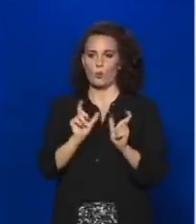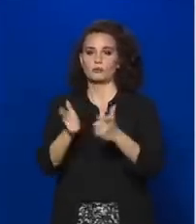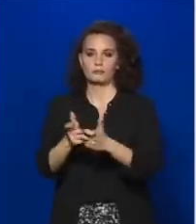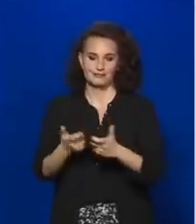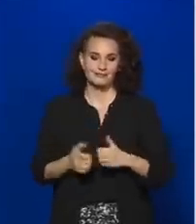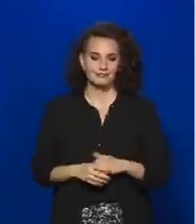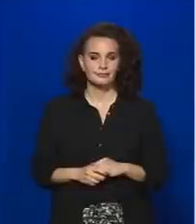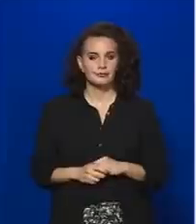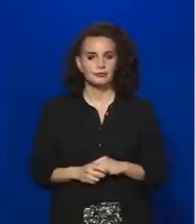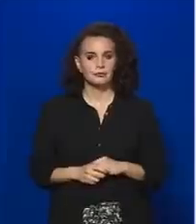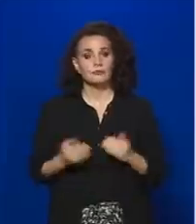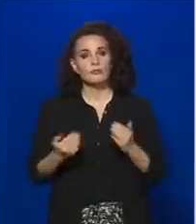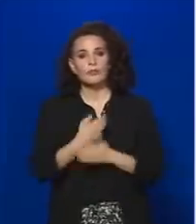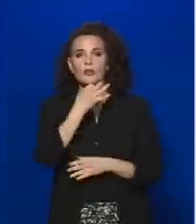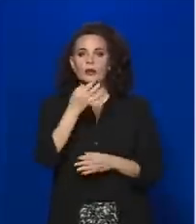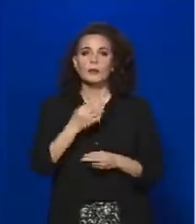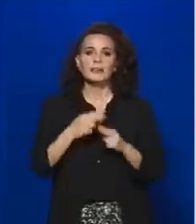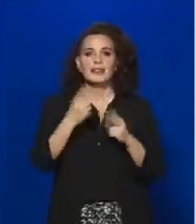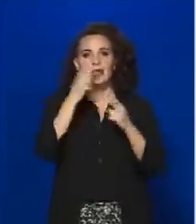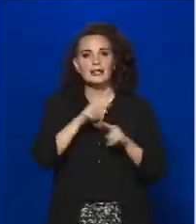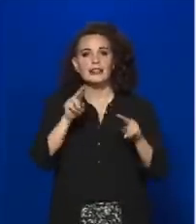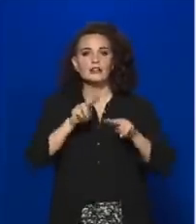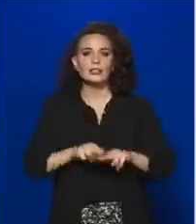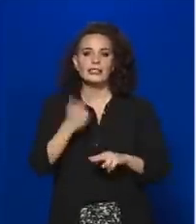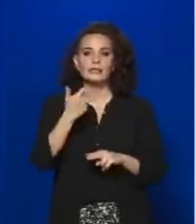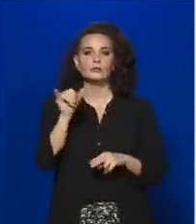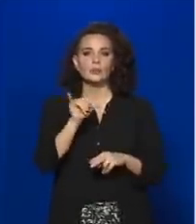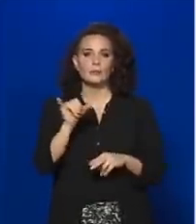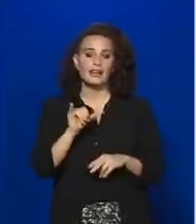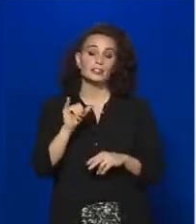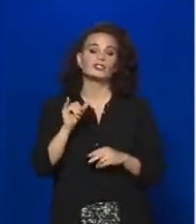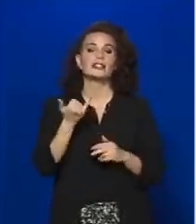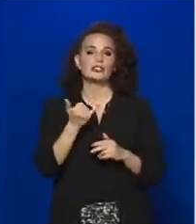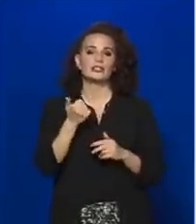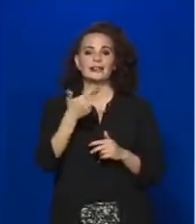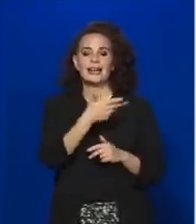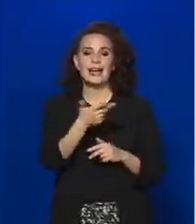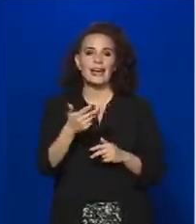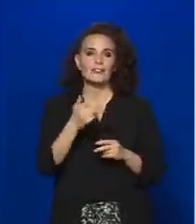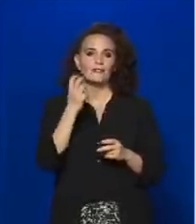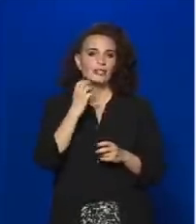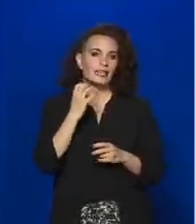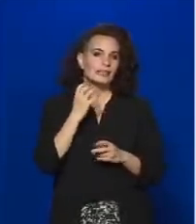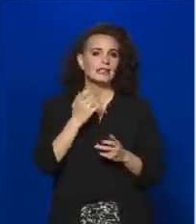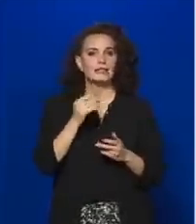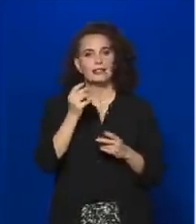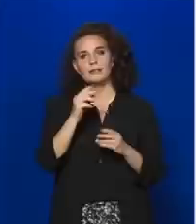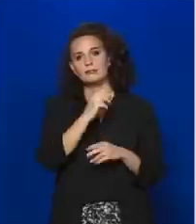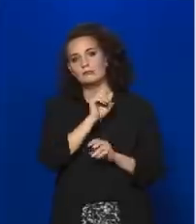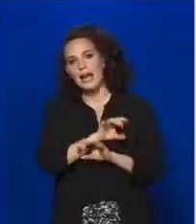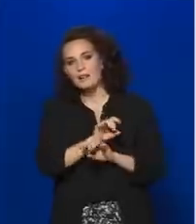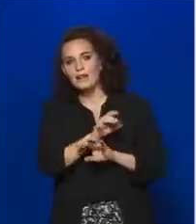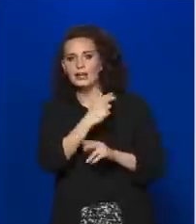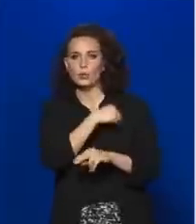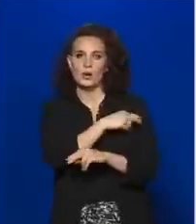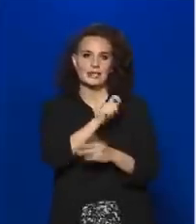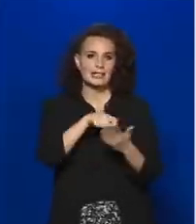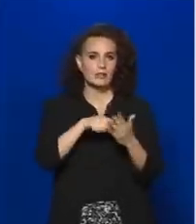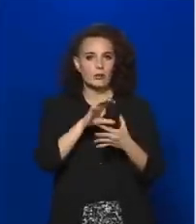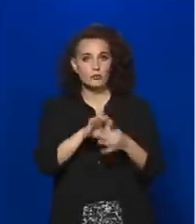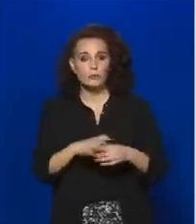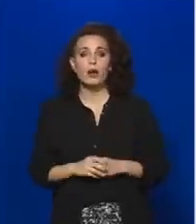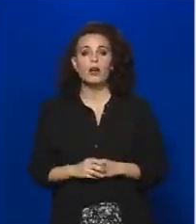az újabb betegellátási rend, illetve a két Budapesti, illetve a további néhány vidéki járványkorház kielölése. Azt is jelenti, hogy az elmúlt